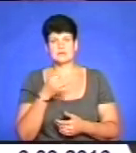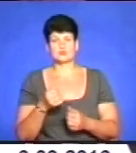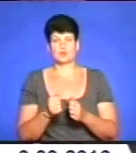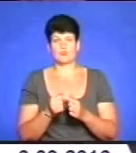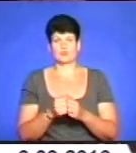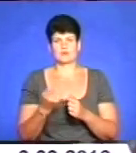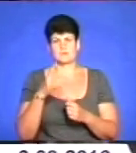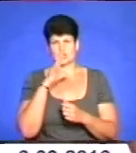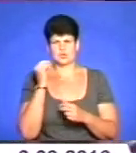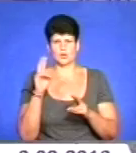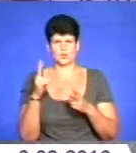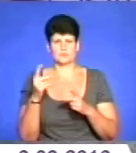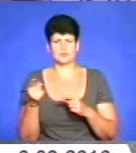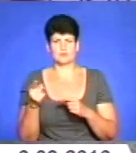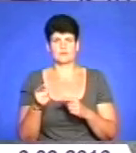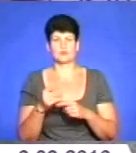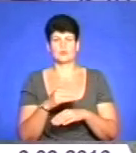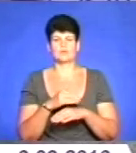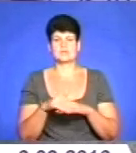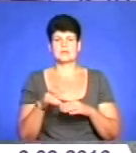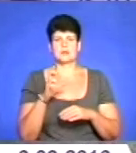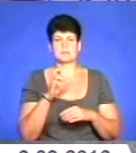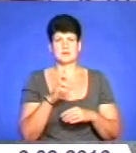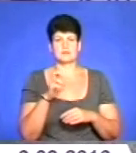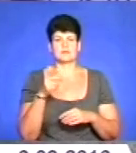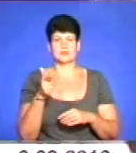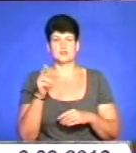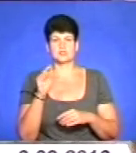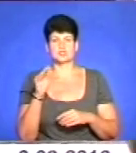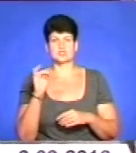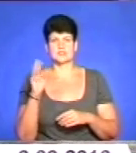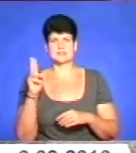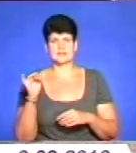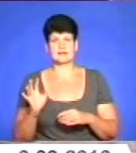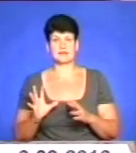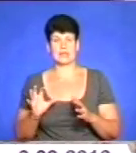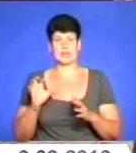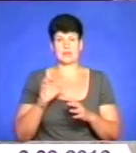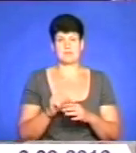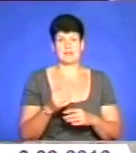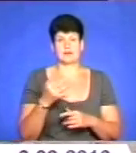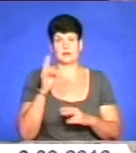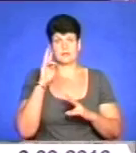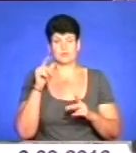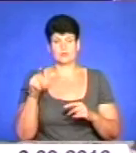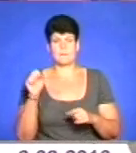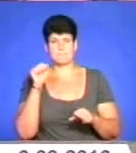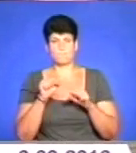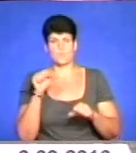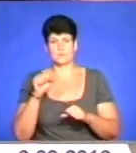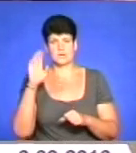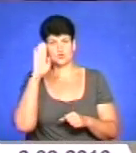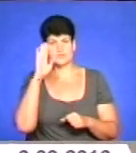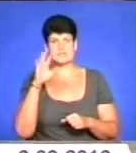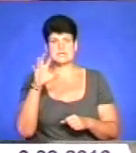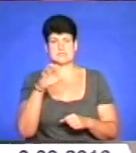одним нічних клубів Тернополя по вулиці Братів Гжицьких, під час дискотеки на них безпричинно напали кілька невідомих. Грабіжники побили чоловіків і